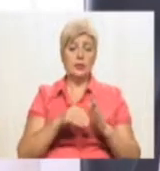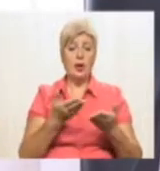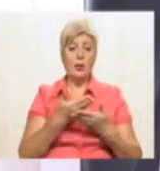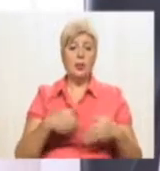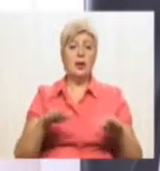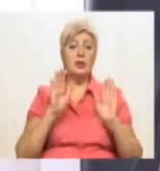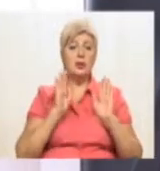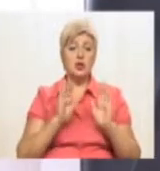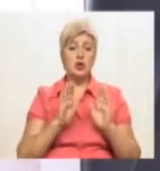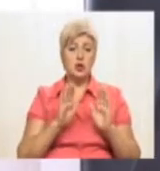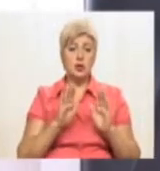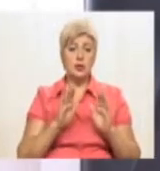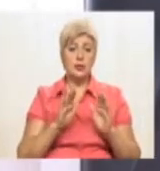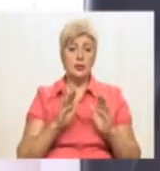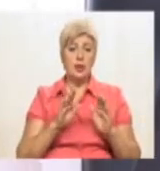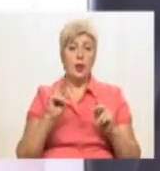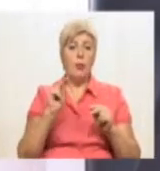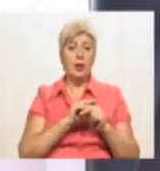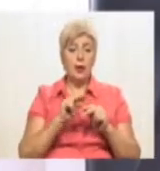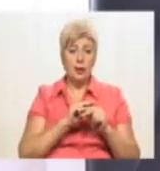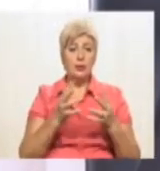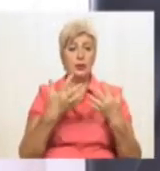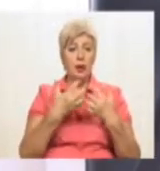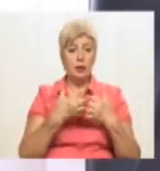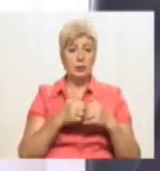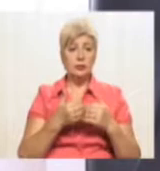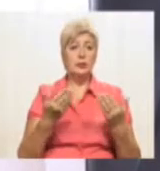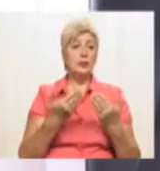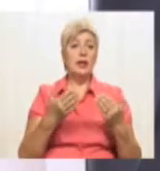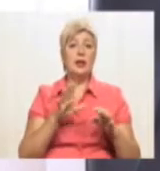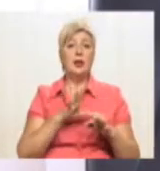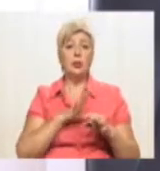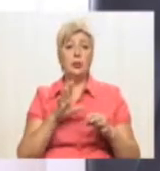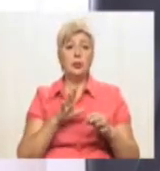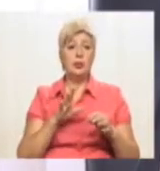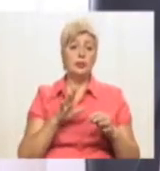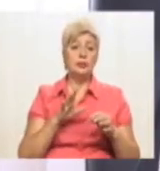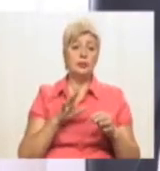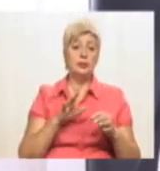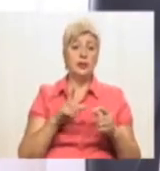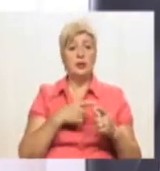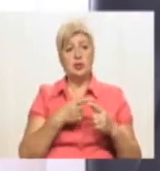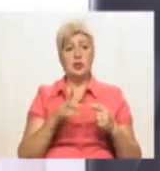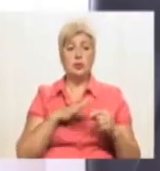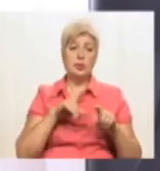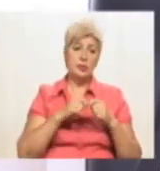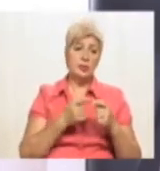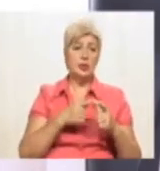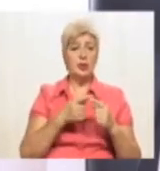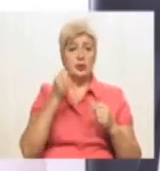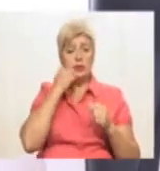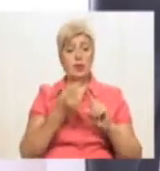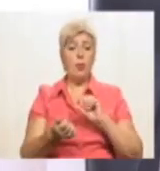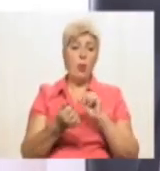скажімо так, полагодили обладнання, яке було, де його не було, чи воно було якось зламано, чи застаріли, ми його